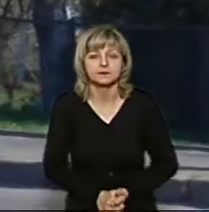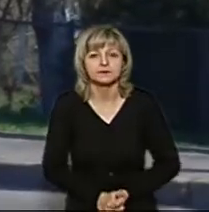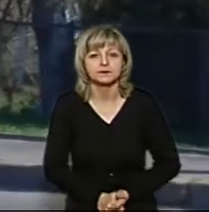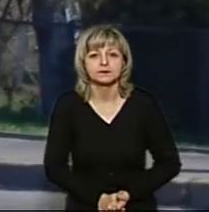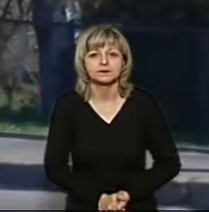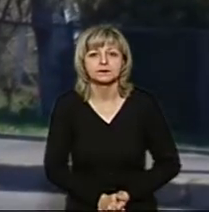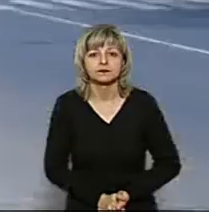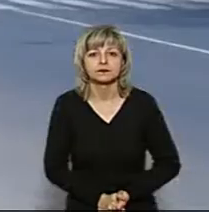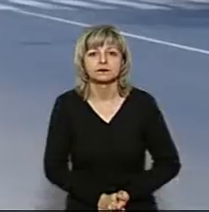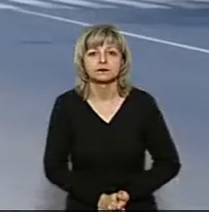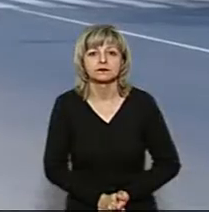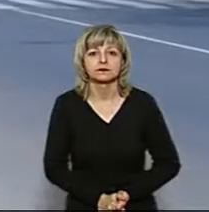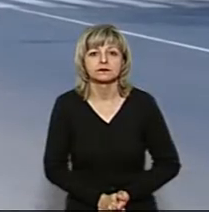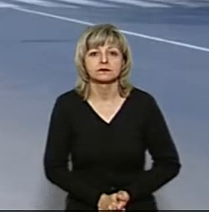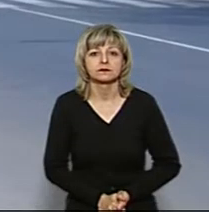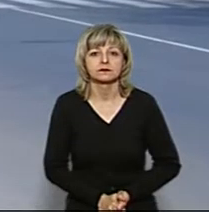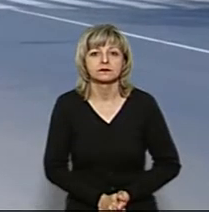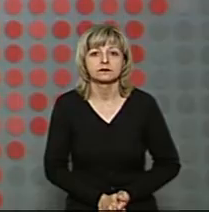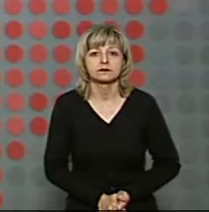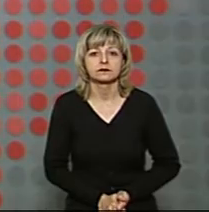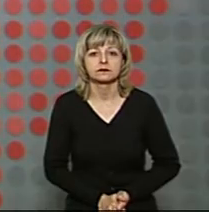Потієвський. Новини на Суспільному. Луцьк.